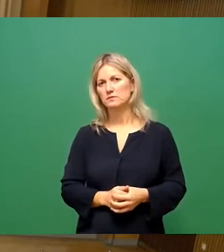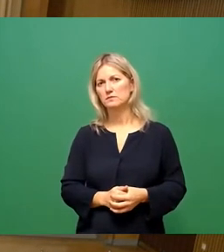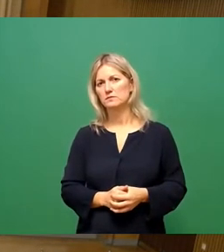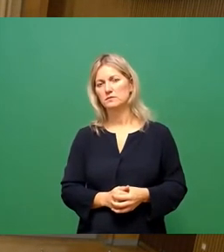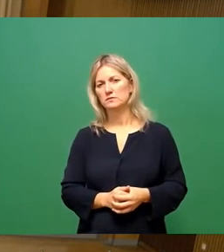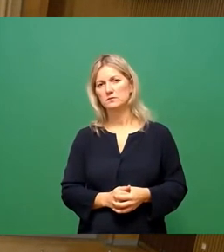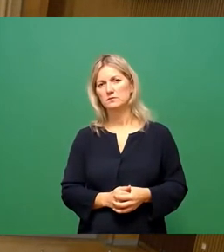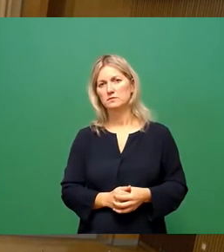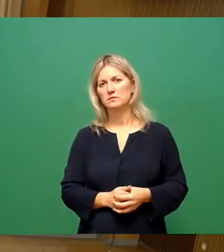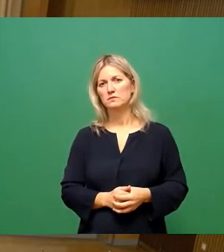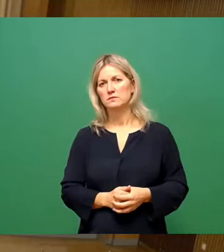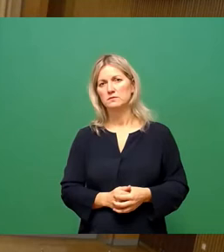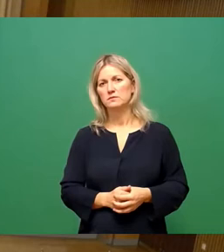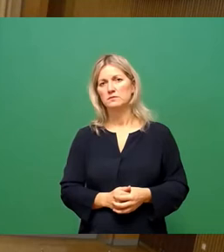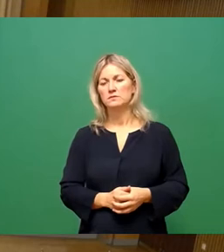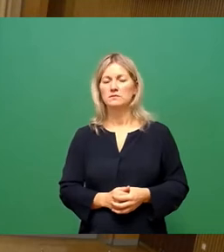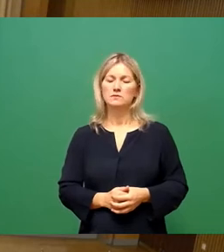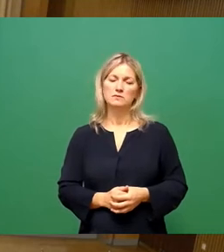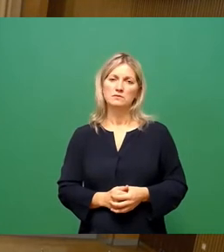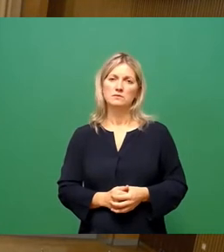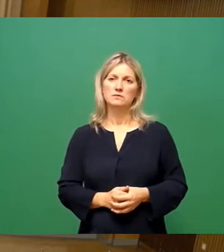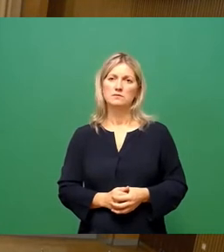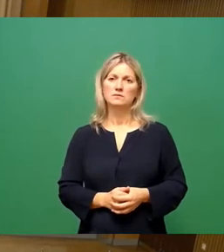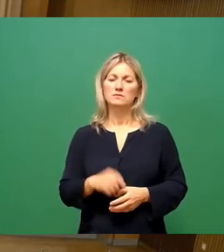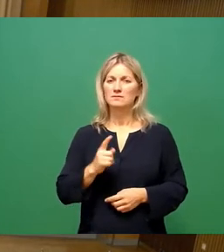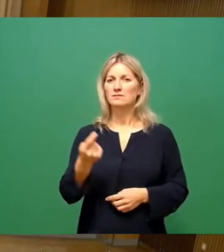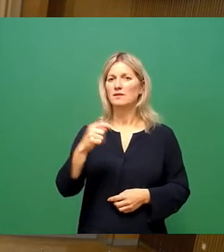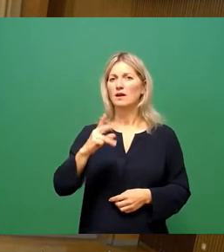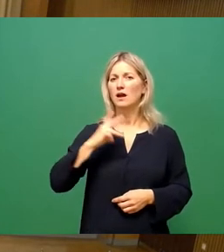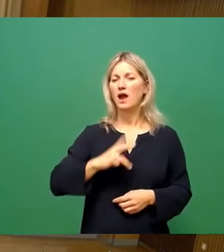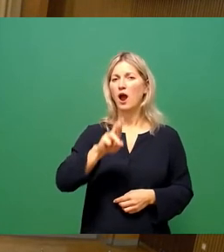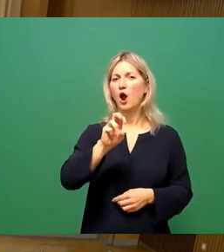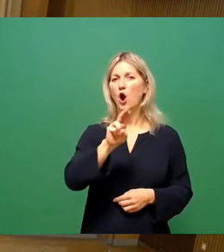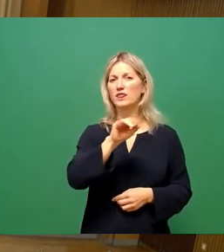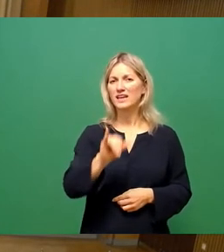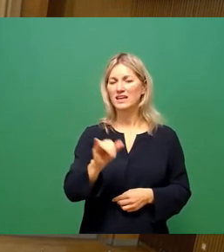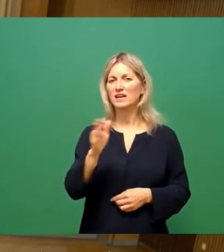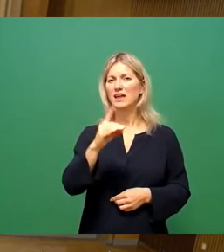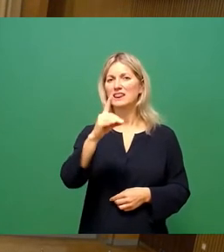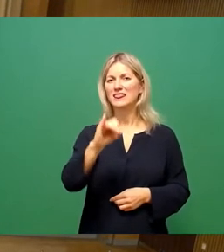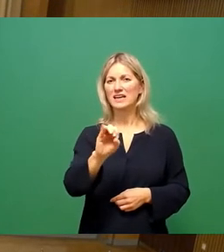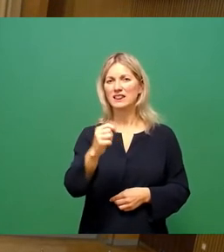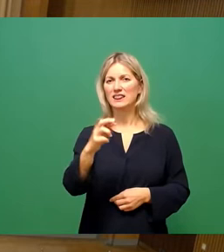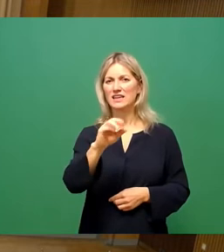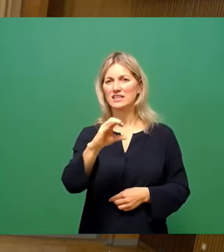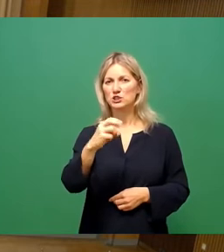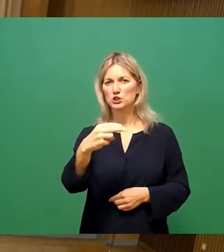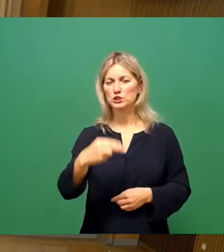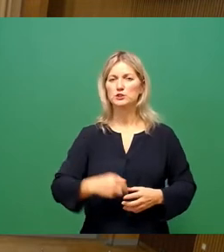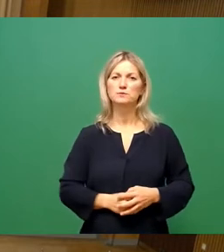Dann darf ich als nächstes Herrn Ronny Dietrich nach vorne bitten.